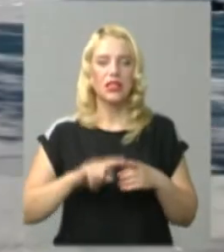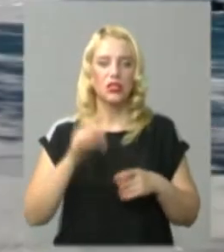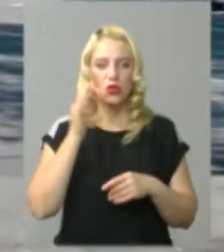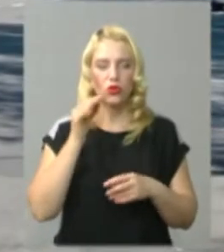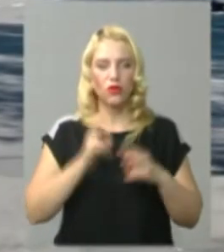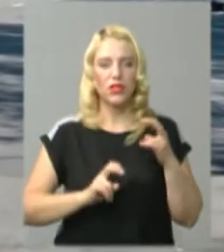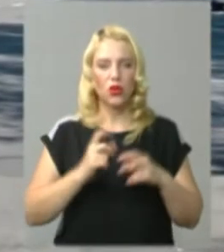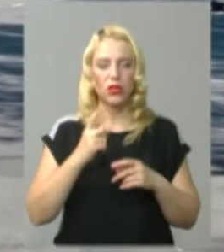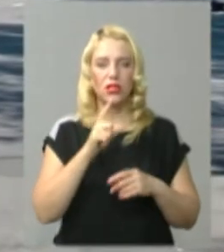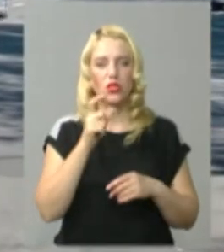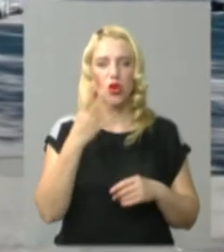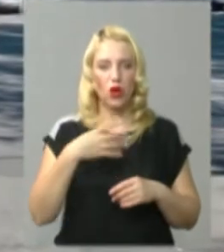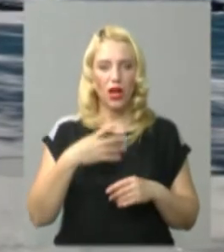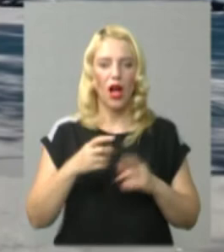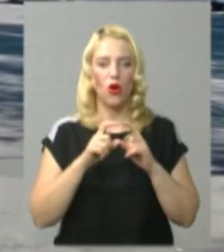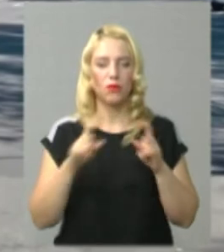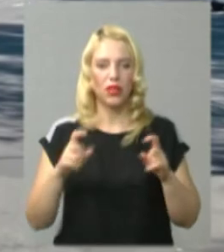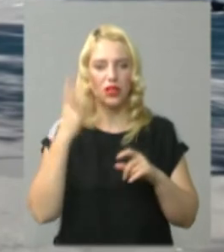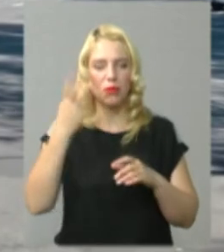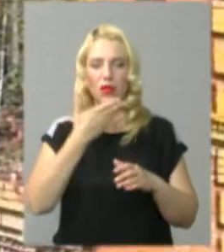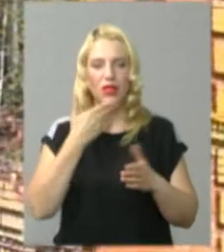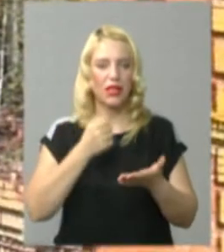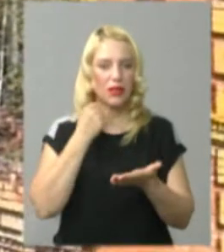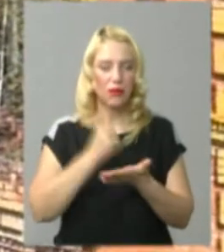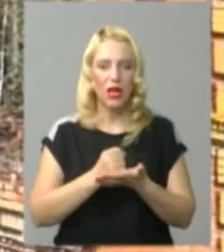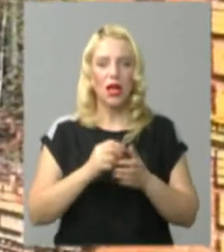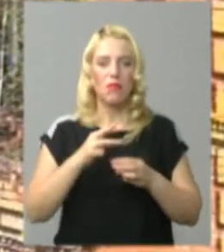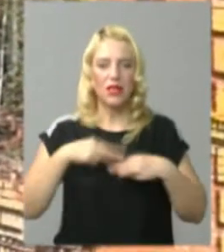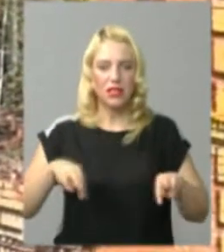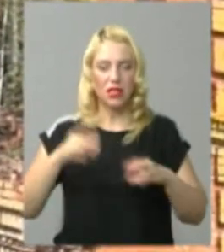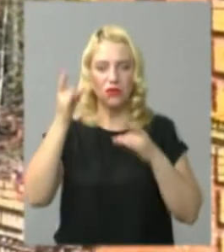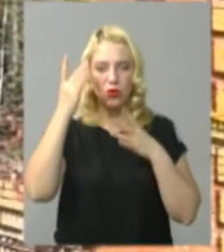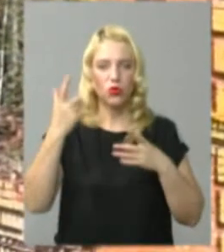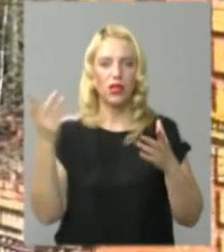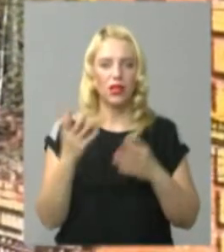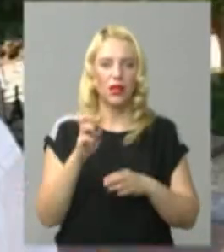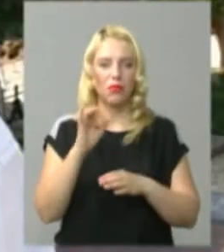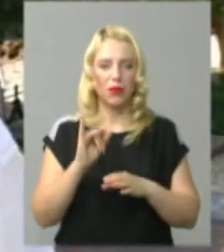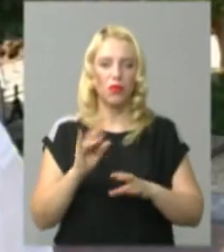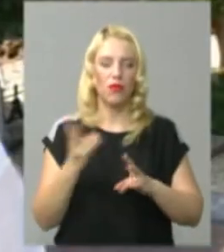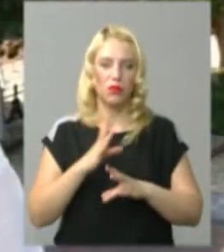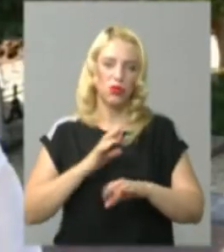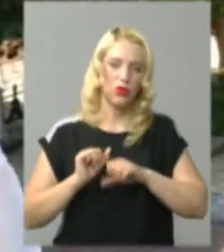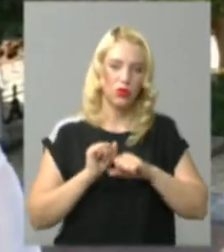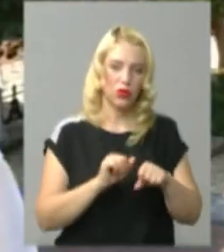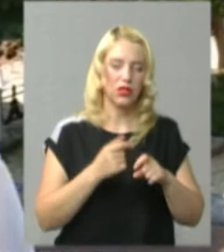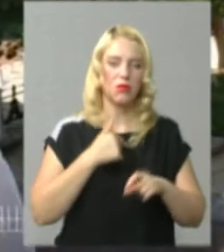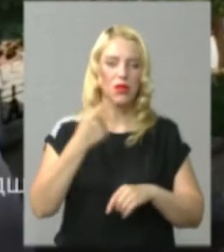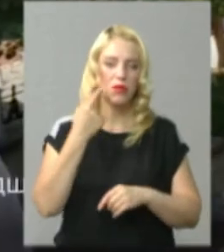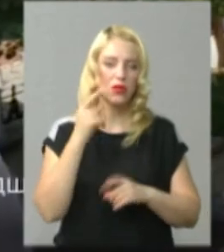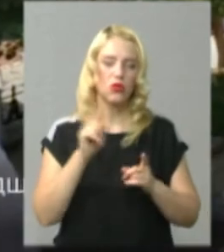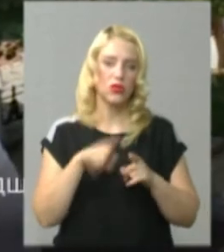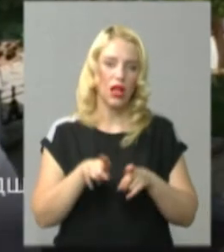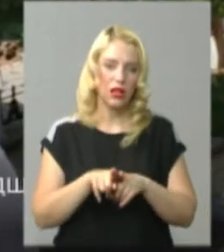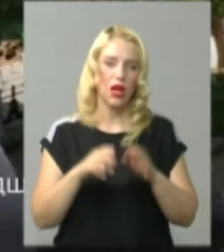об'єктів Хмельницького, який не потрапив до затвердженого Міністерством культури списку будівель, котрі мали б охороняти. Мені дуже прикро, що такі